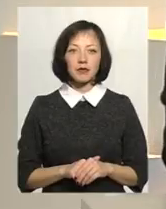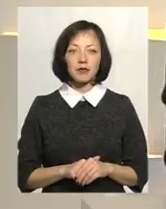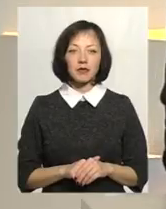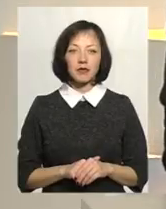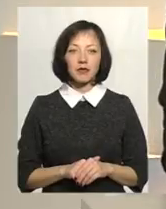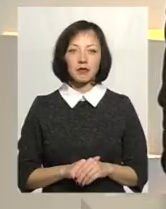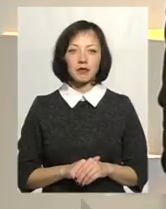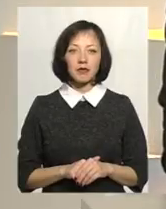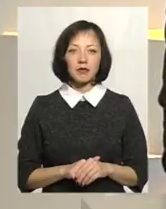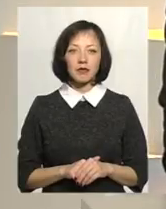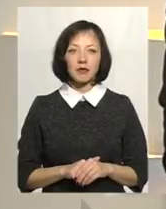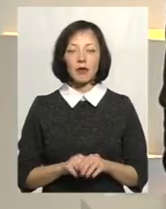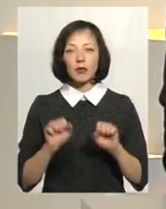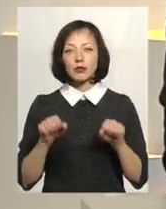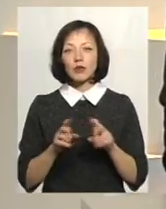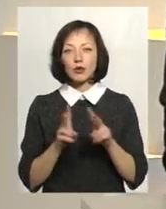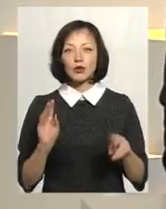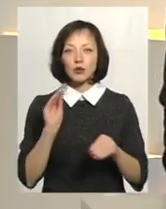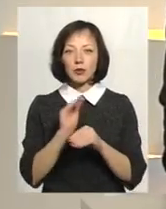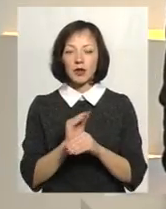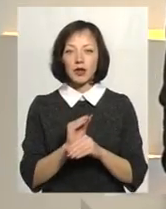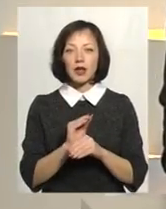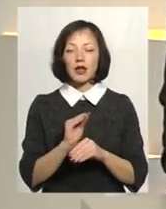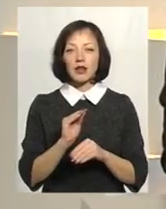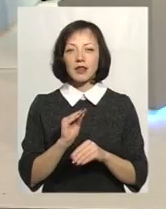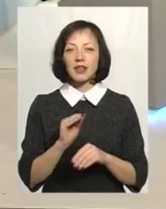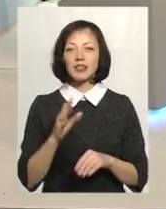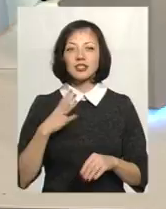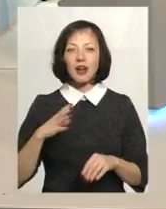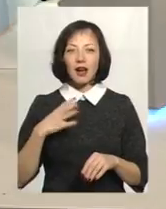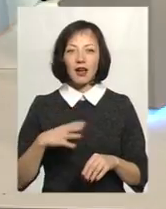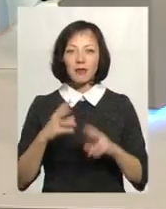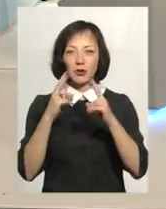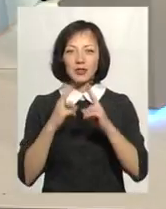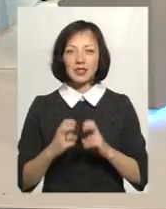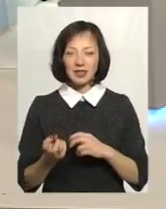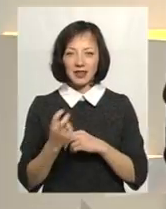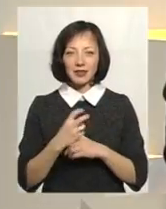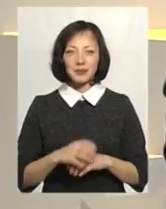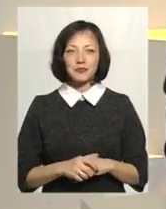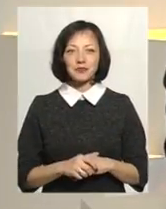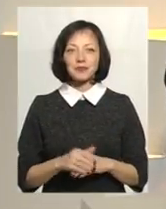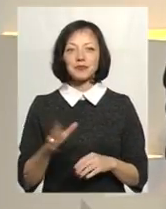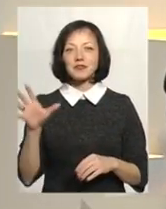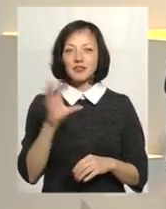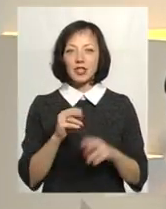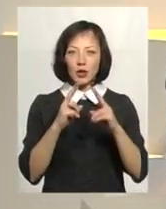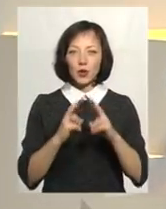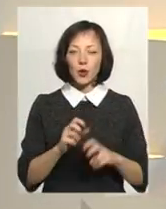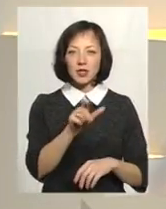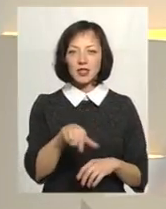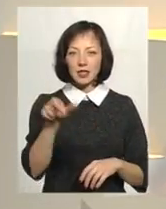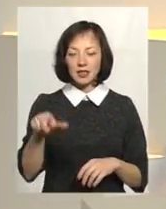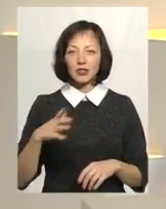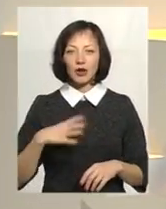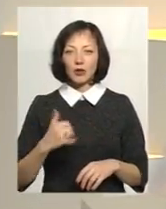хтось б хотів доповнити свою думку? Та ні, чекаємо. Дослідників. Дослідників. Отож, всіх дослідників чекають